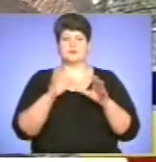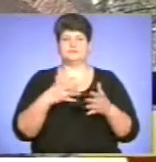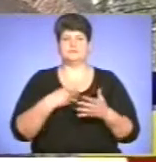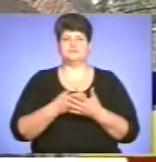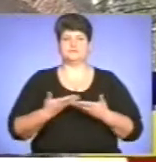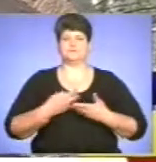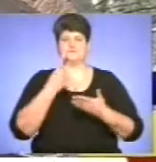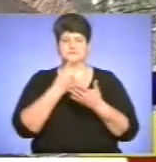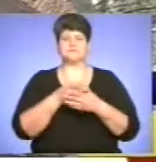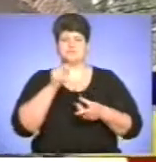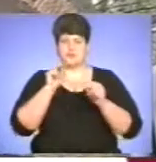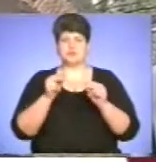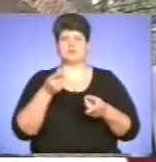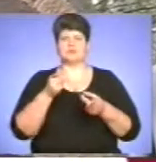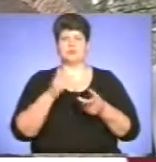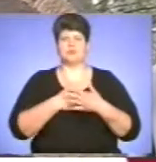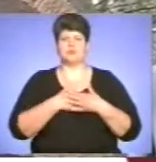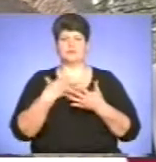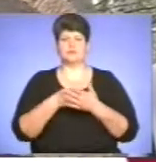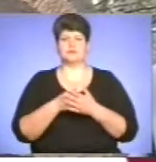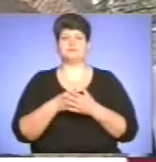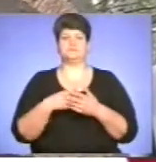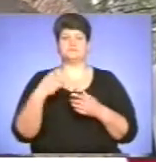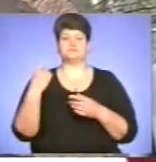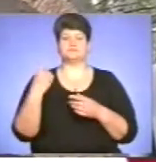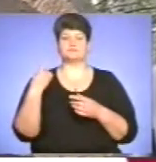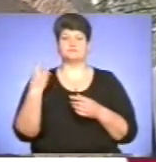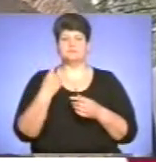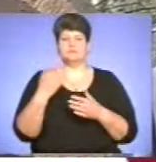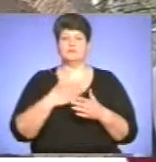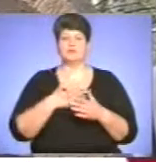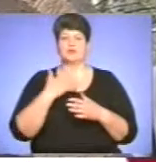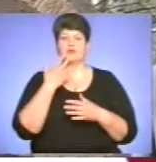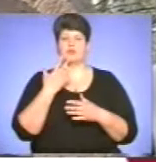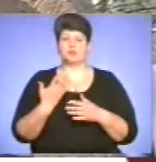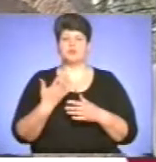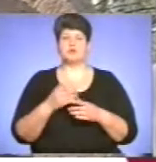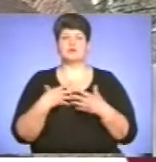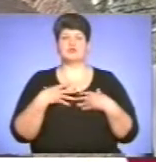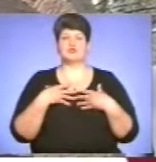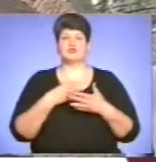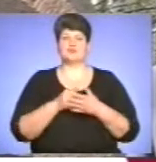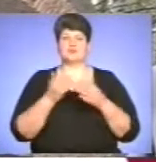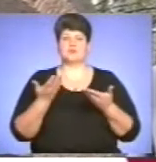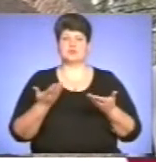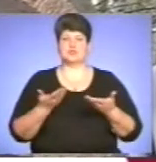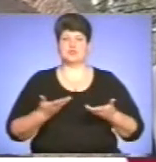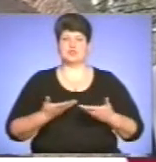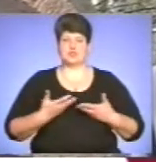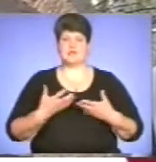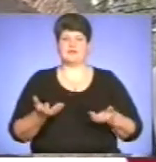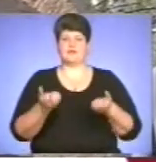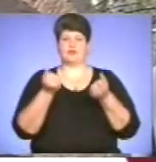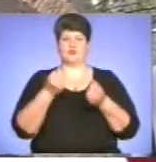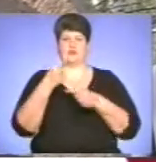справжню любов до своєї країни, своїм подвигом не показали справжню любов до свого народу, тому що своїм життям вони врятували цілі наступні